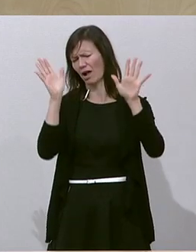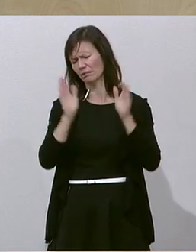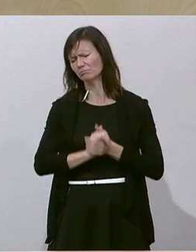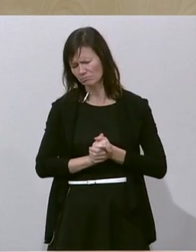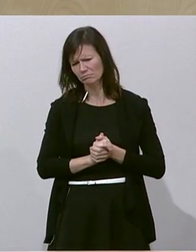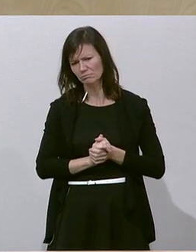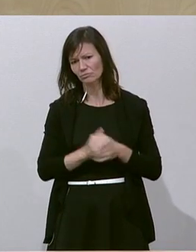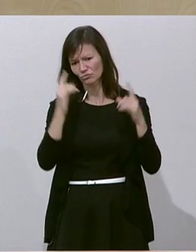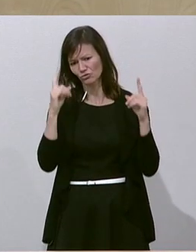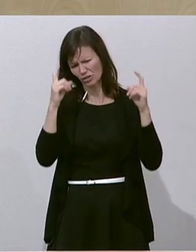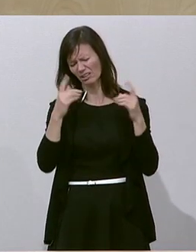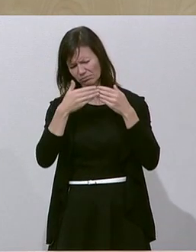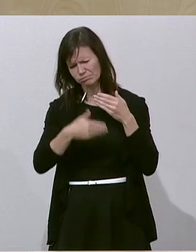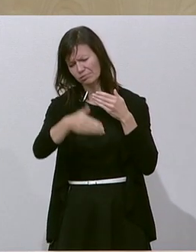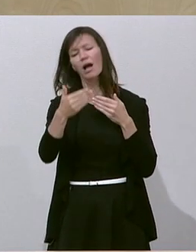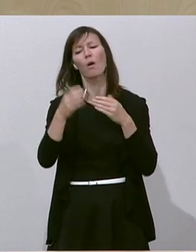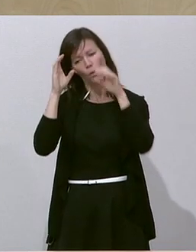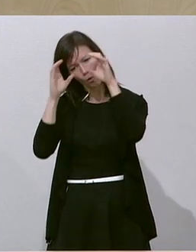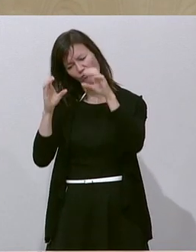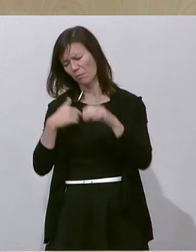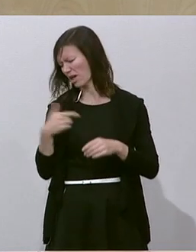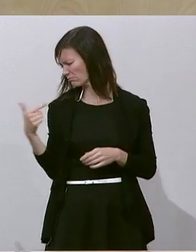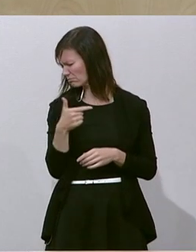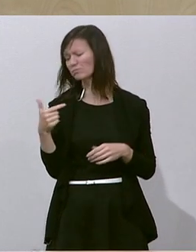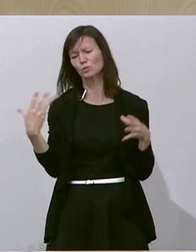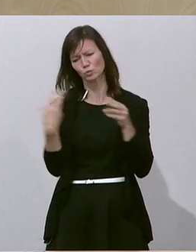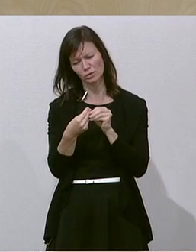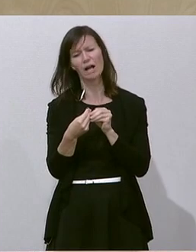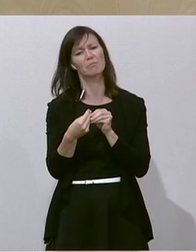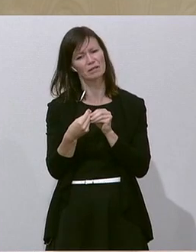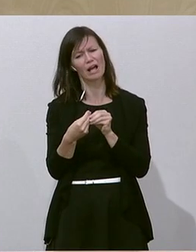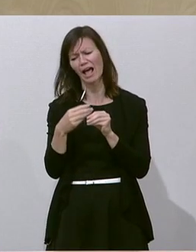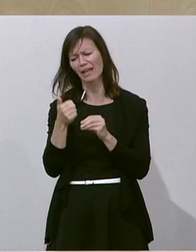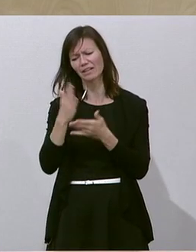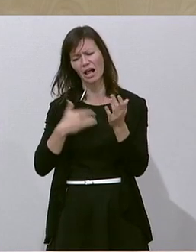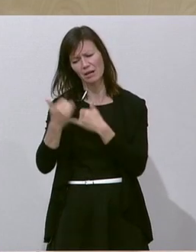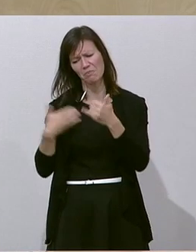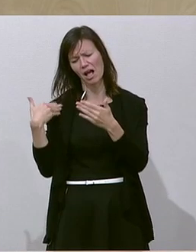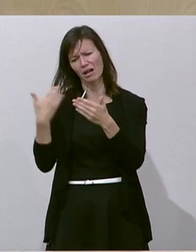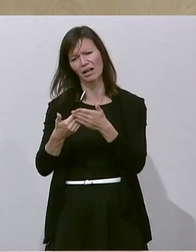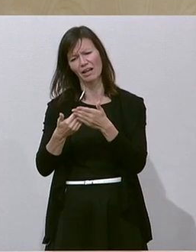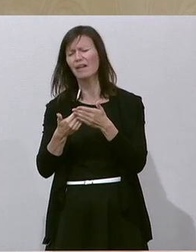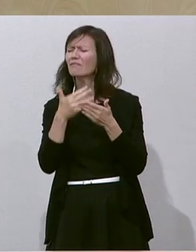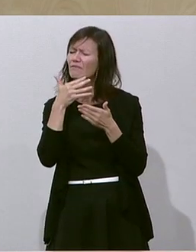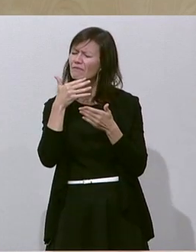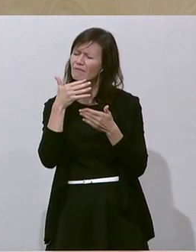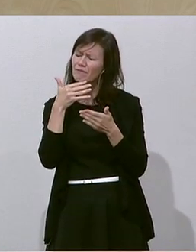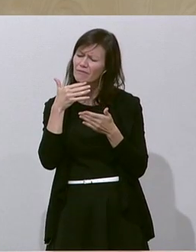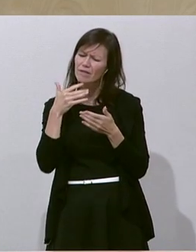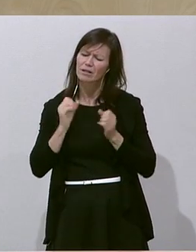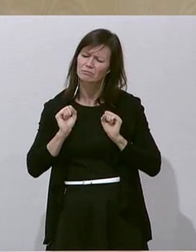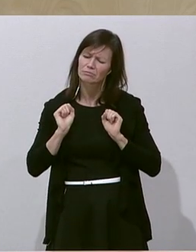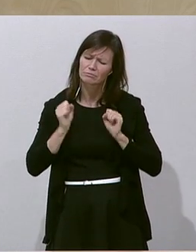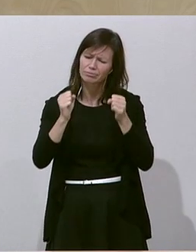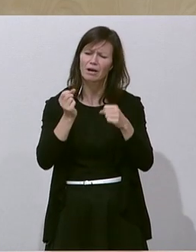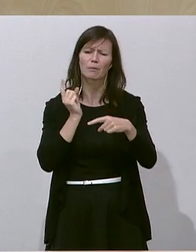also gemeinsam auch mit der ÖVP die letzten eineinhalb Jahre extrem viel im Sozialbereich und für die Menschen weitergebracht. Und